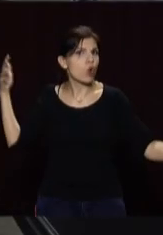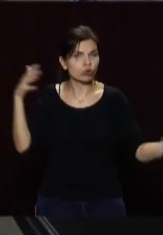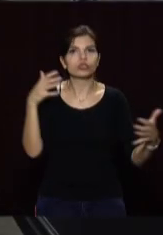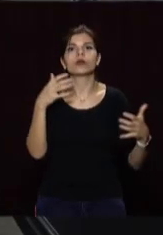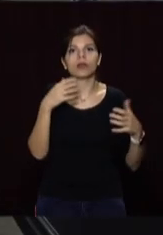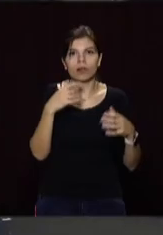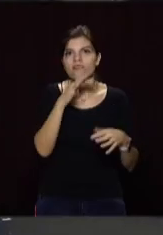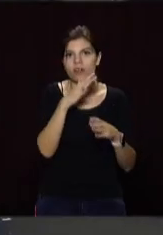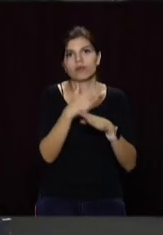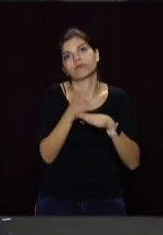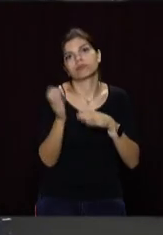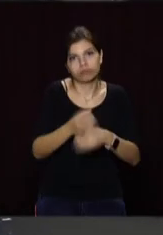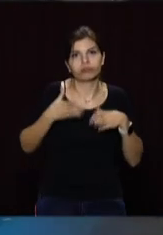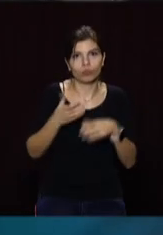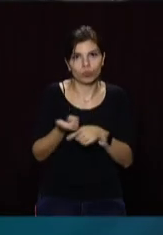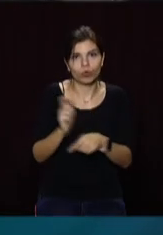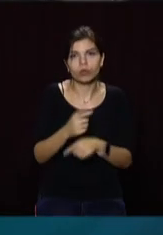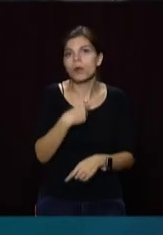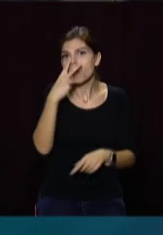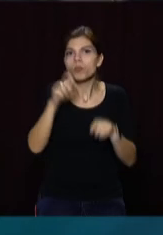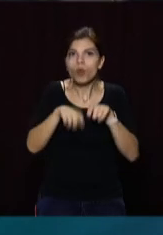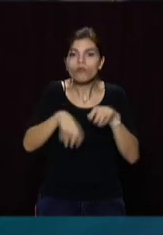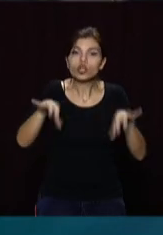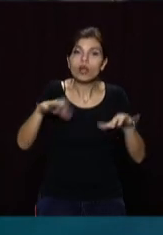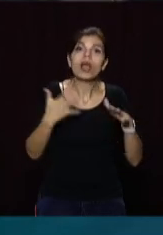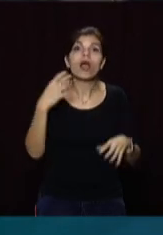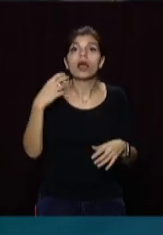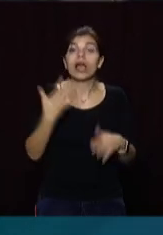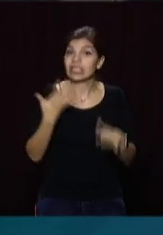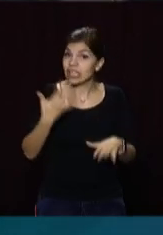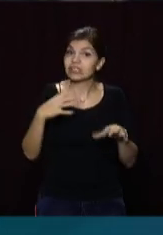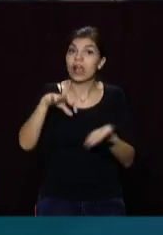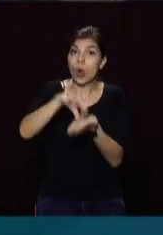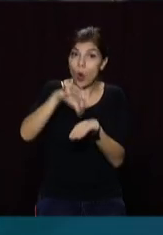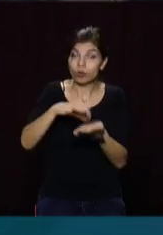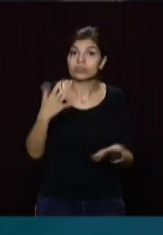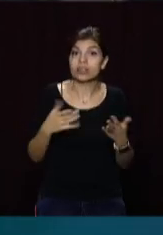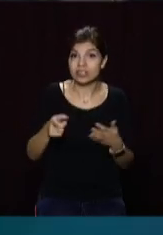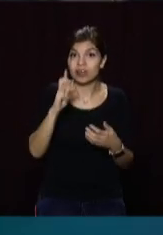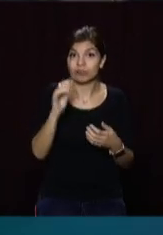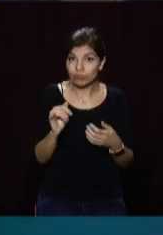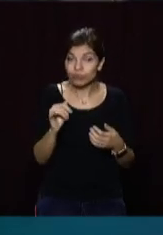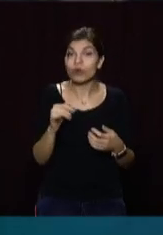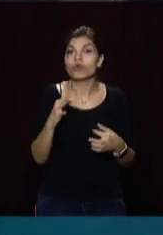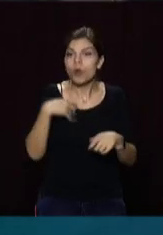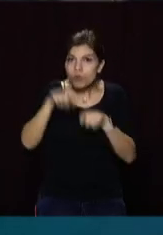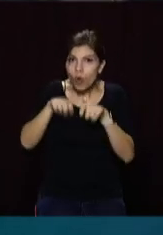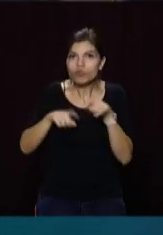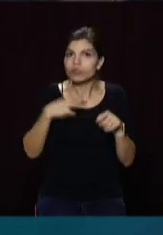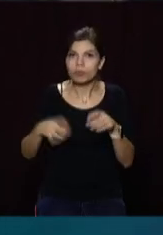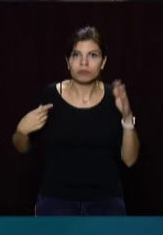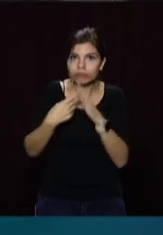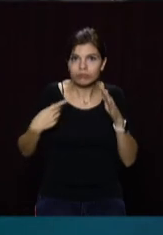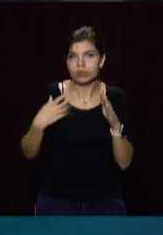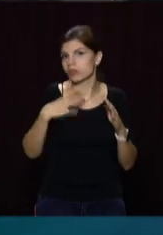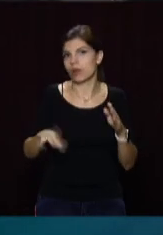машинах процес триваліший. Ми їх перевіряємо, якщо ці шини бувшні, щоб вони підліжали для зимнього сезону, а це, щоб було не